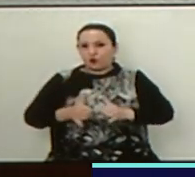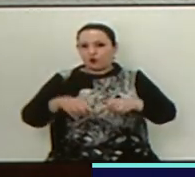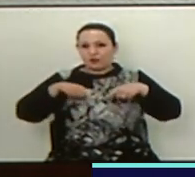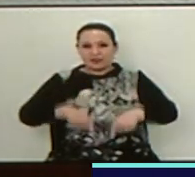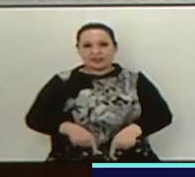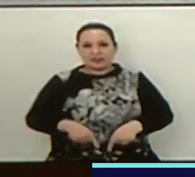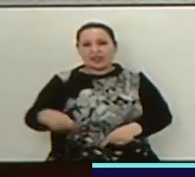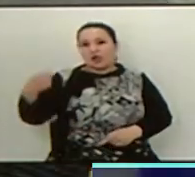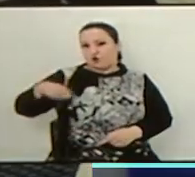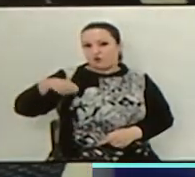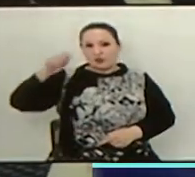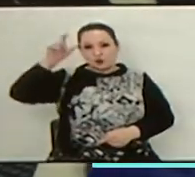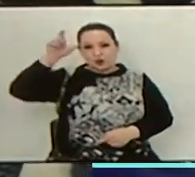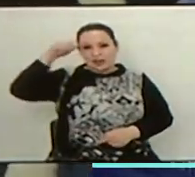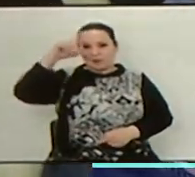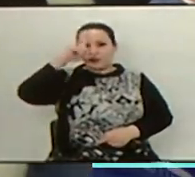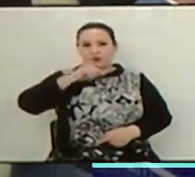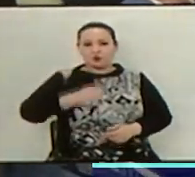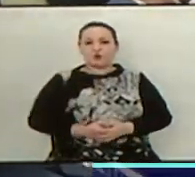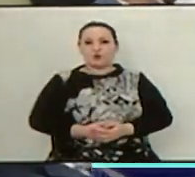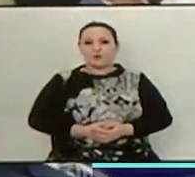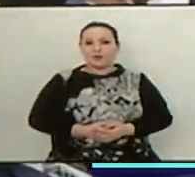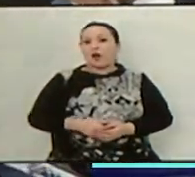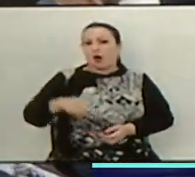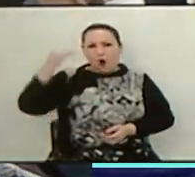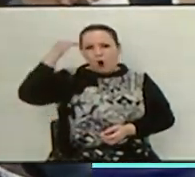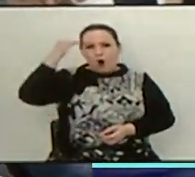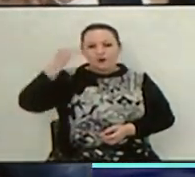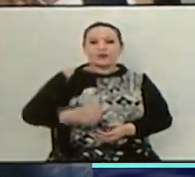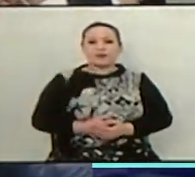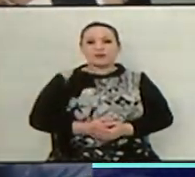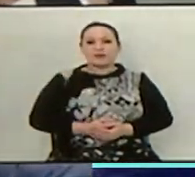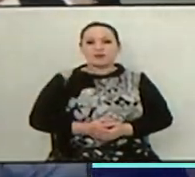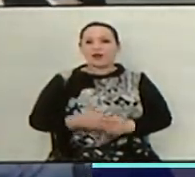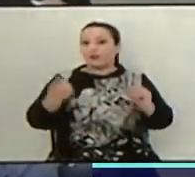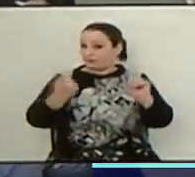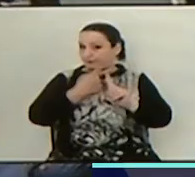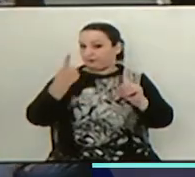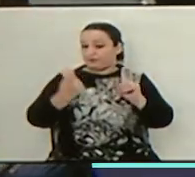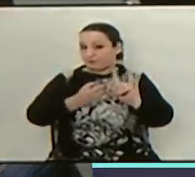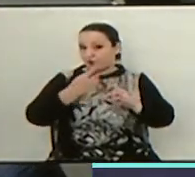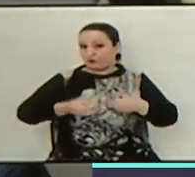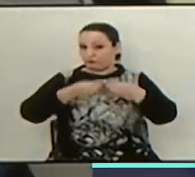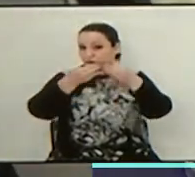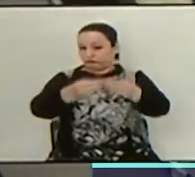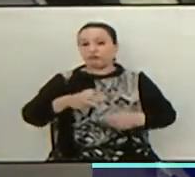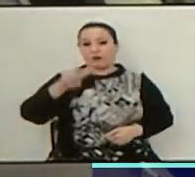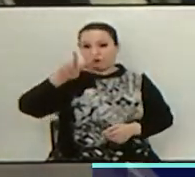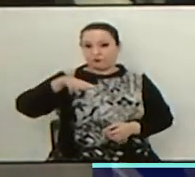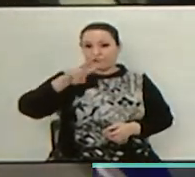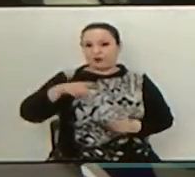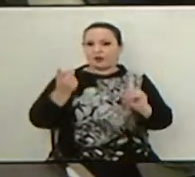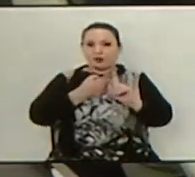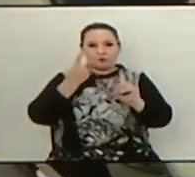تبون رئيس الجمهورية والذي سيحظى ولا الشك بالاهتمام الذي سيستحقه نظال